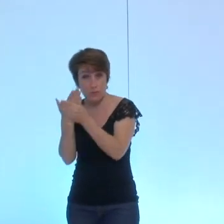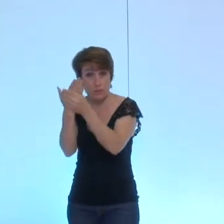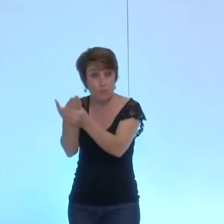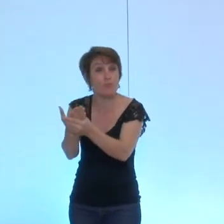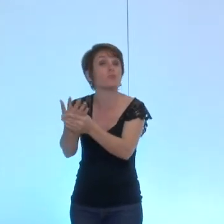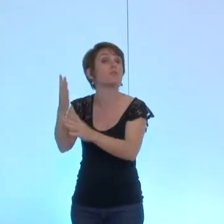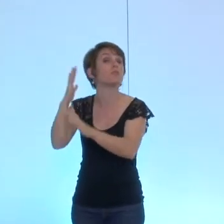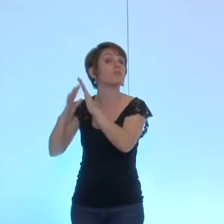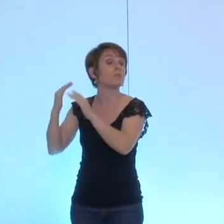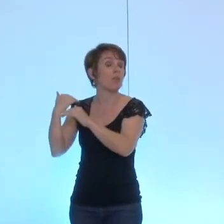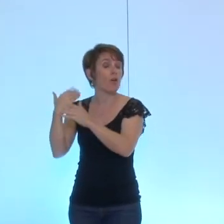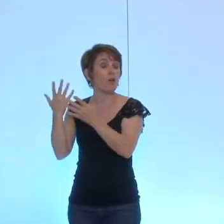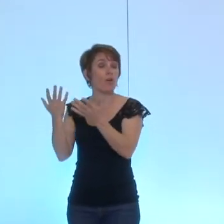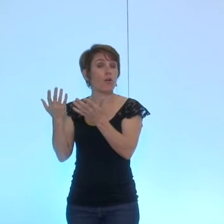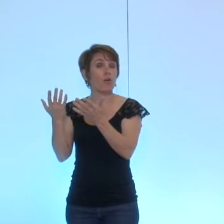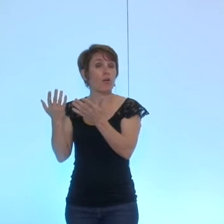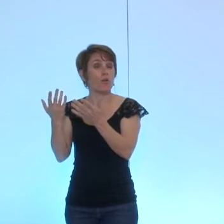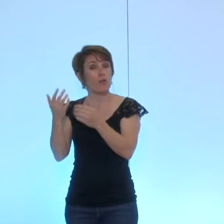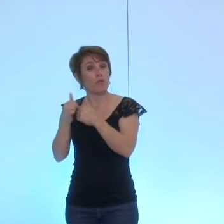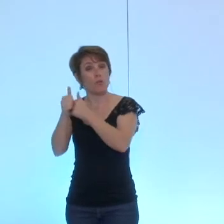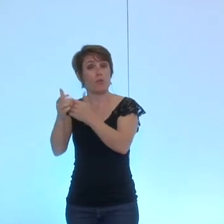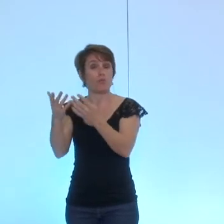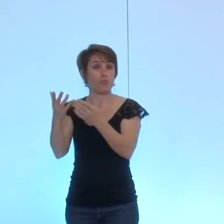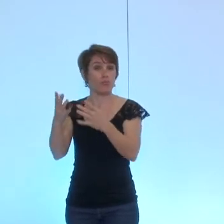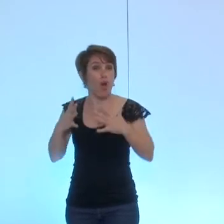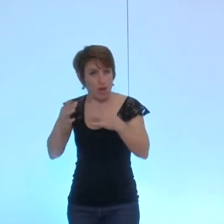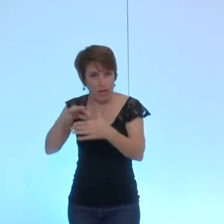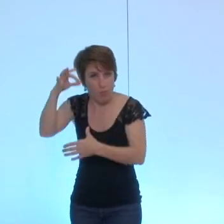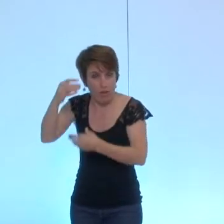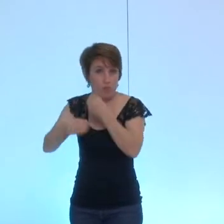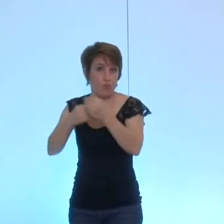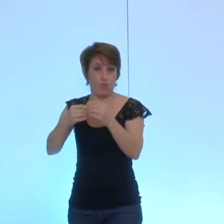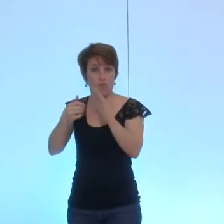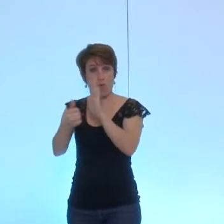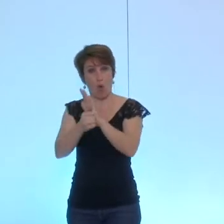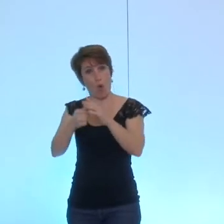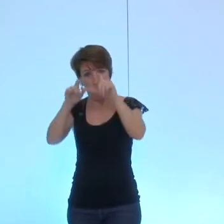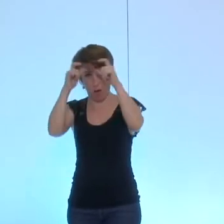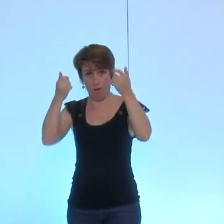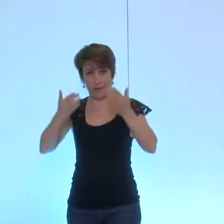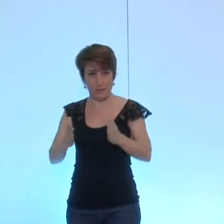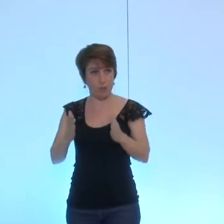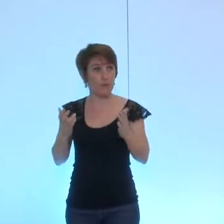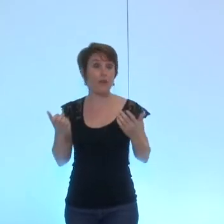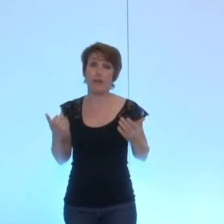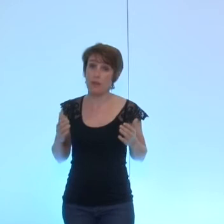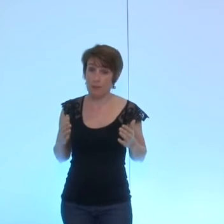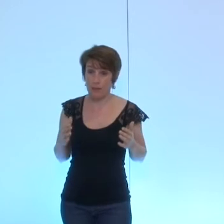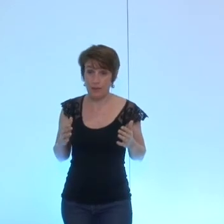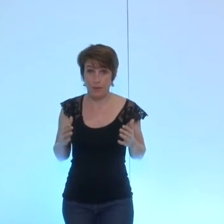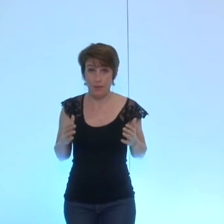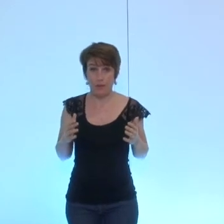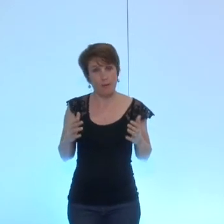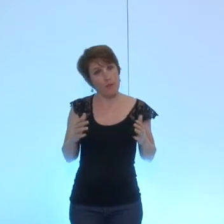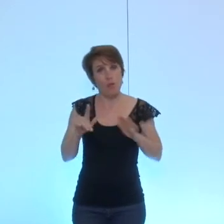fonction exécutive ou dans le cadre de leur engagement d'élus et qu'il faut également garder une certaine souplesse c'est